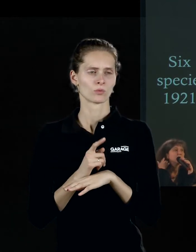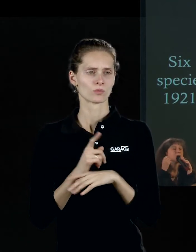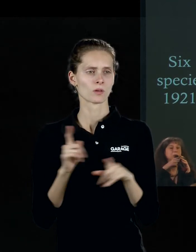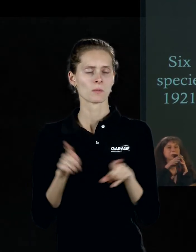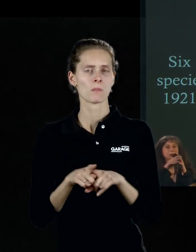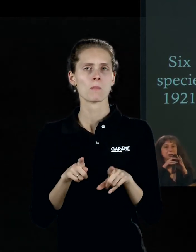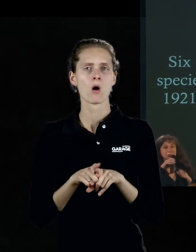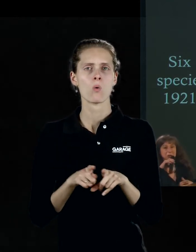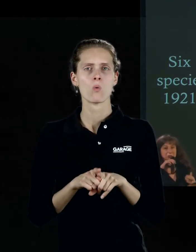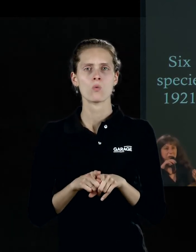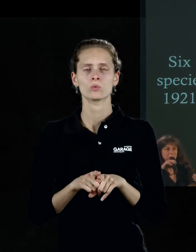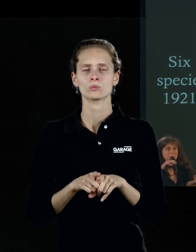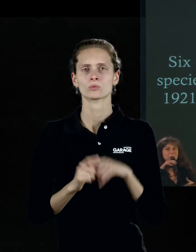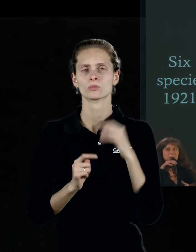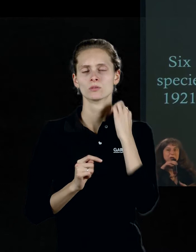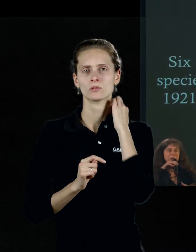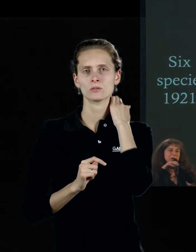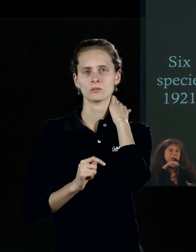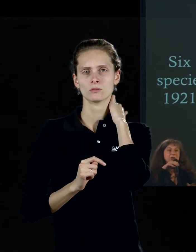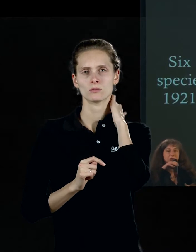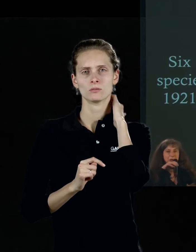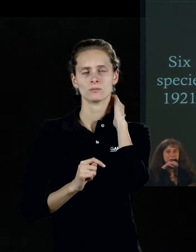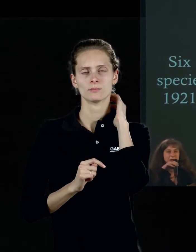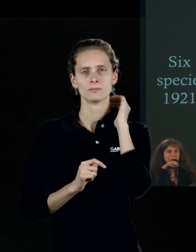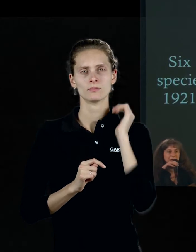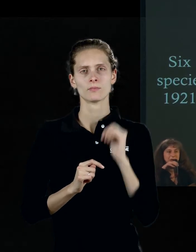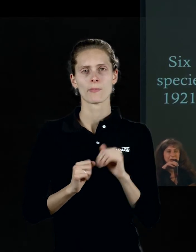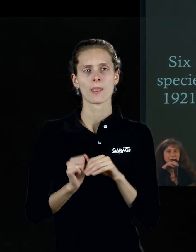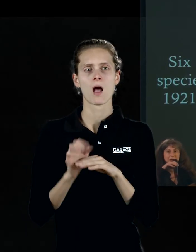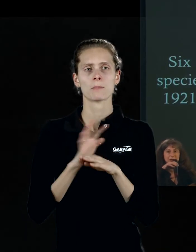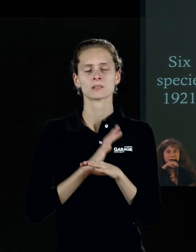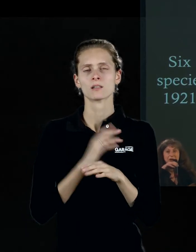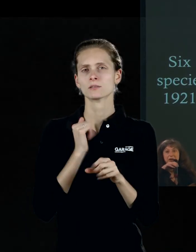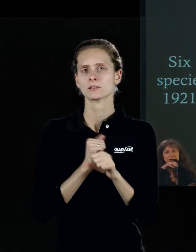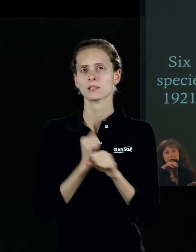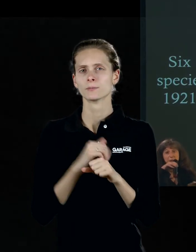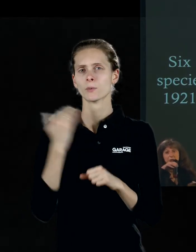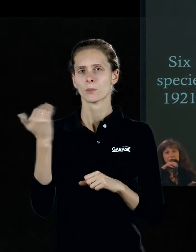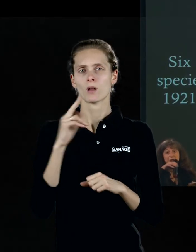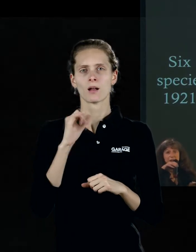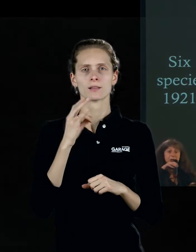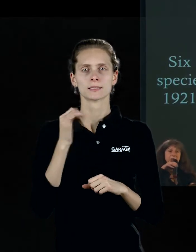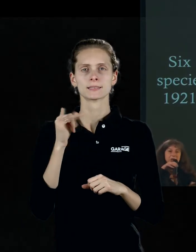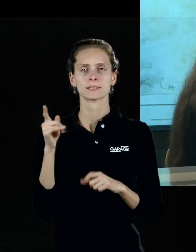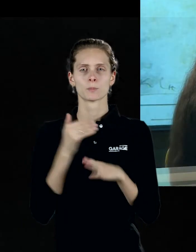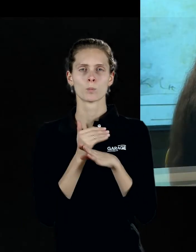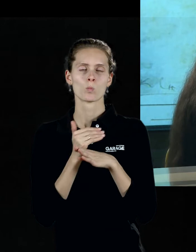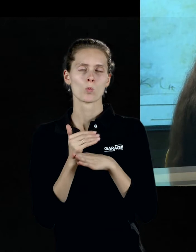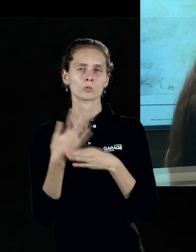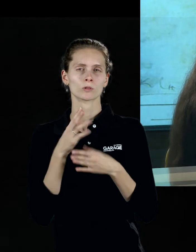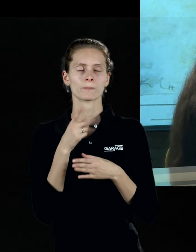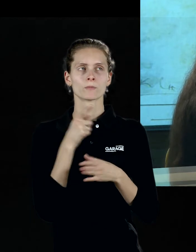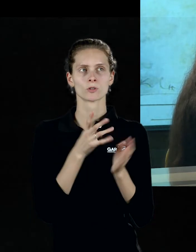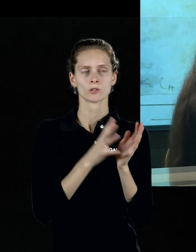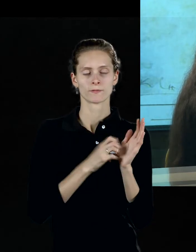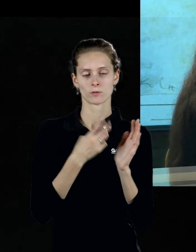что достаточно похожими были, похожим вот таким фантастическую абстракцию создавал и Кандинский поздний, да, 30-40